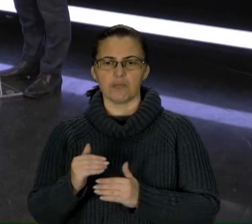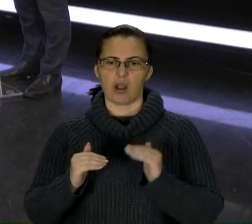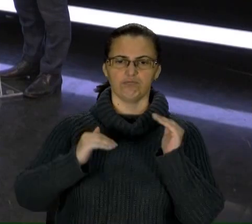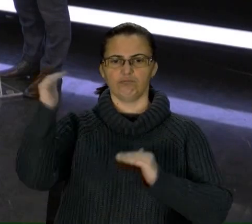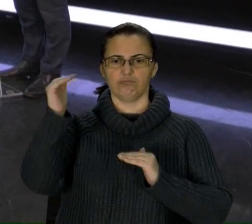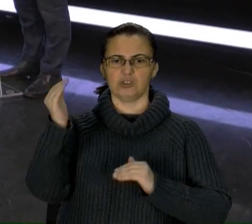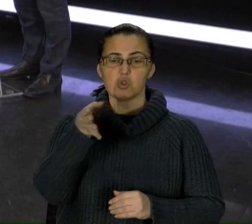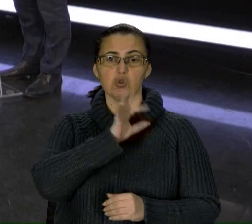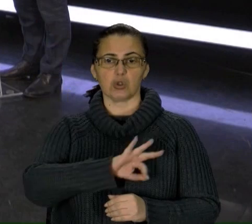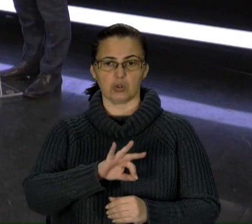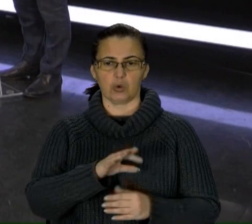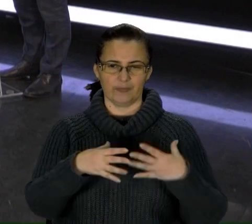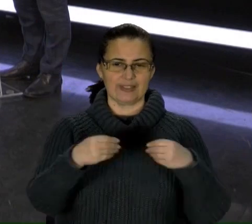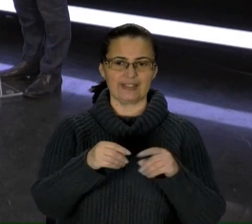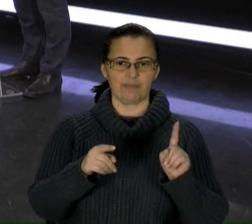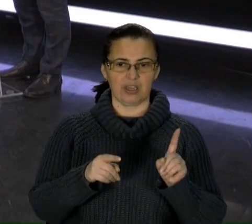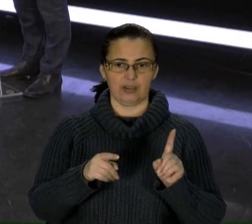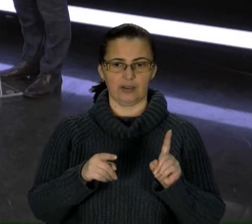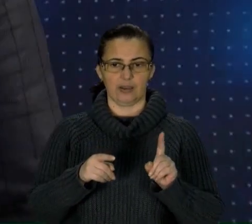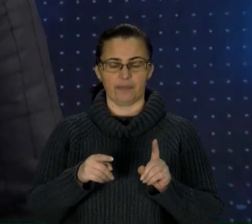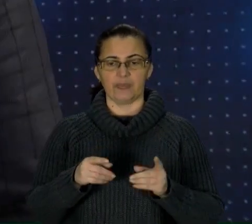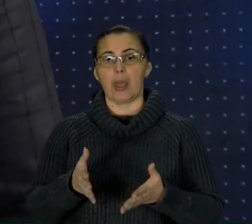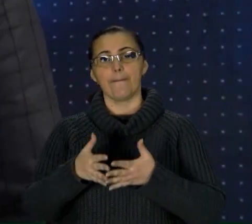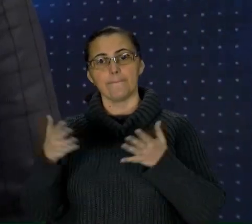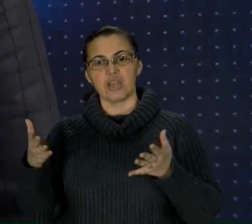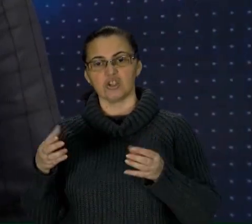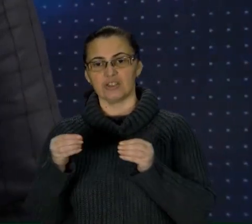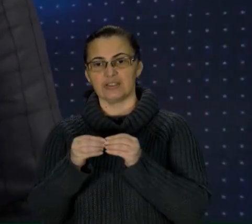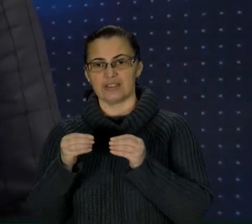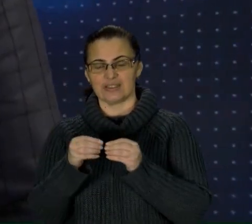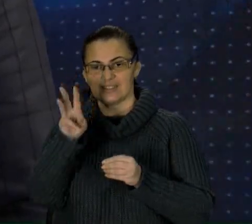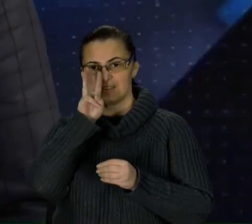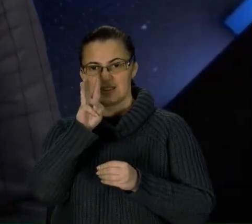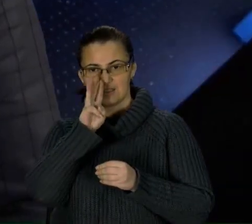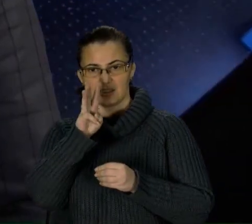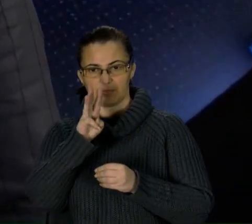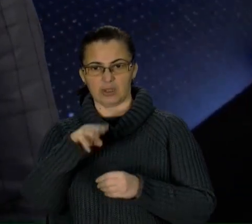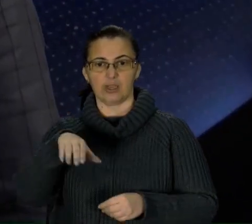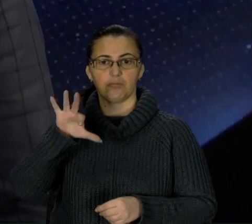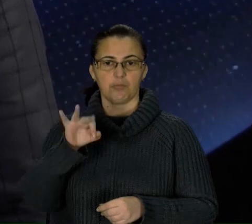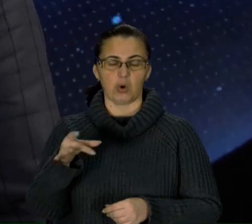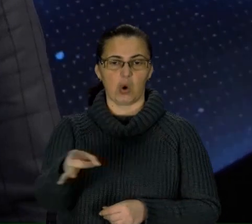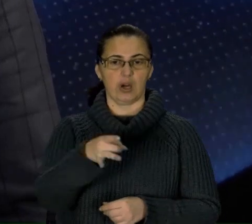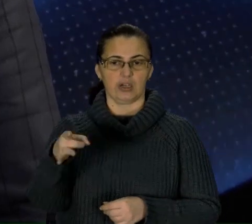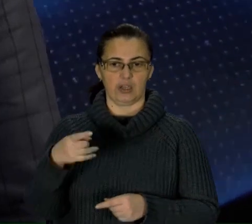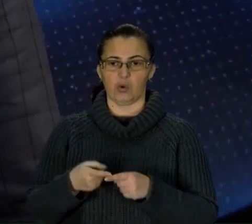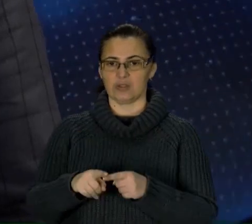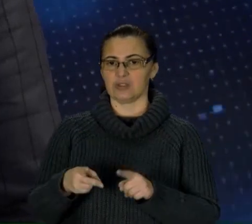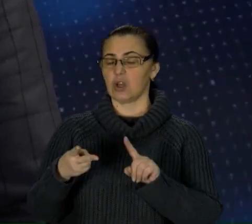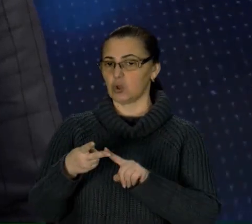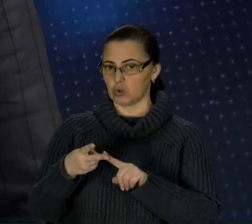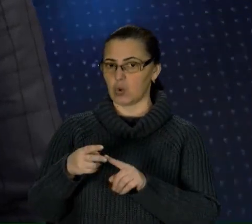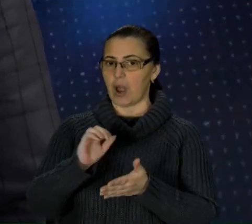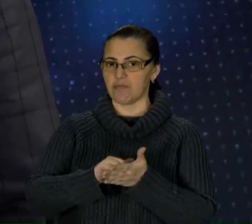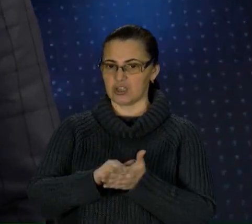зарплат по регіону. Це вже також другий напрямок. Чому не